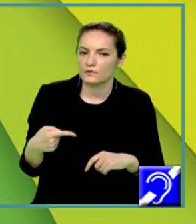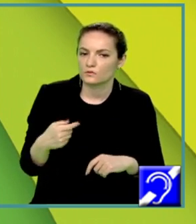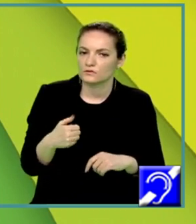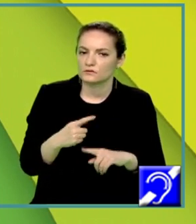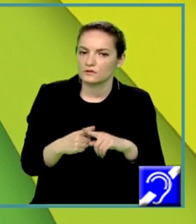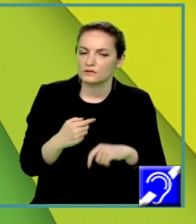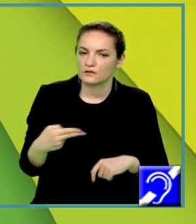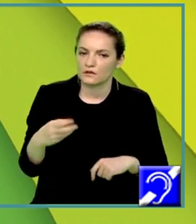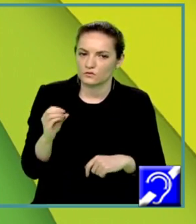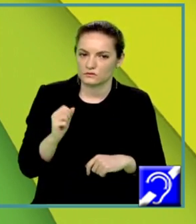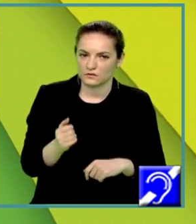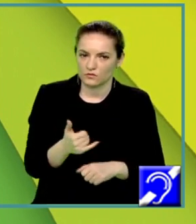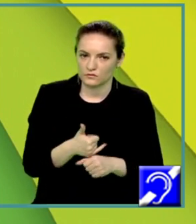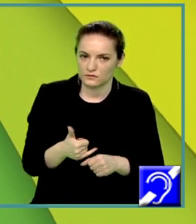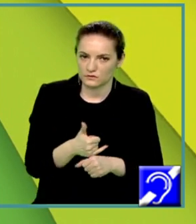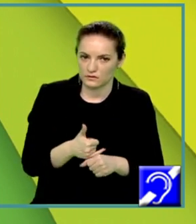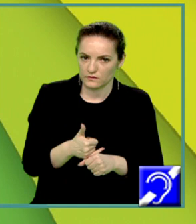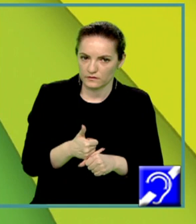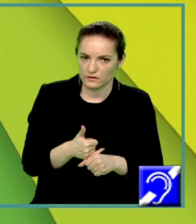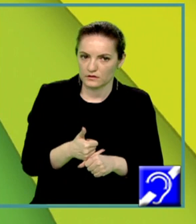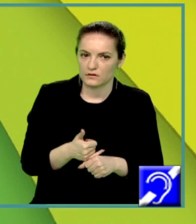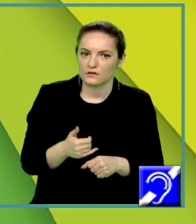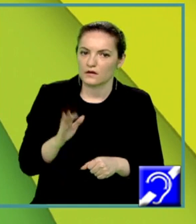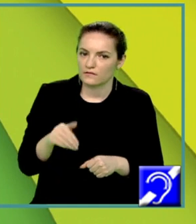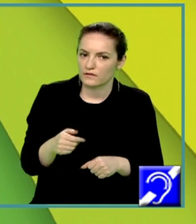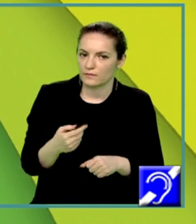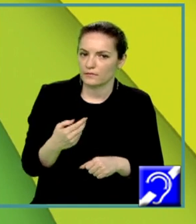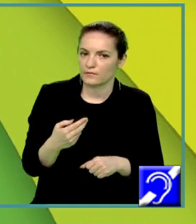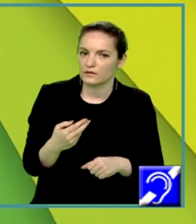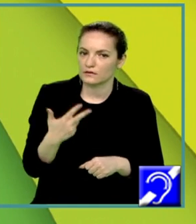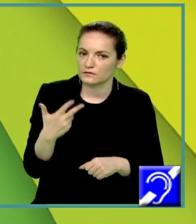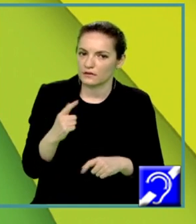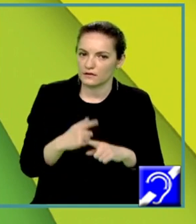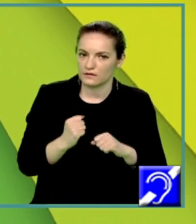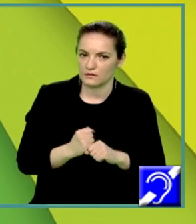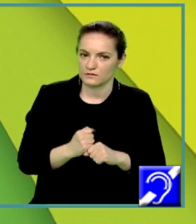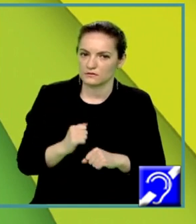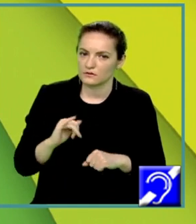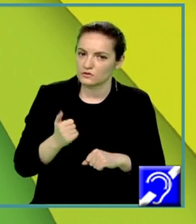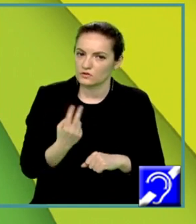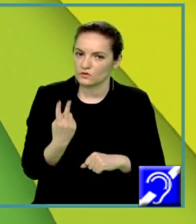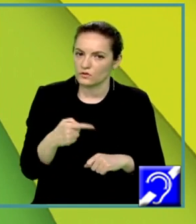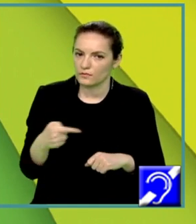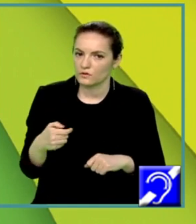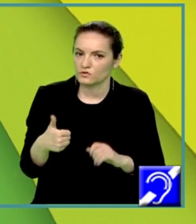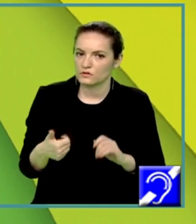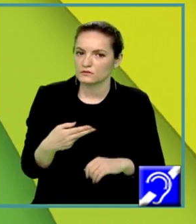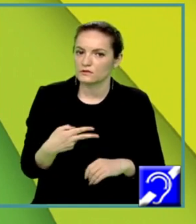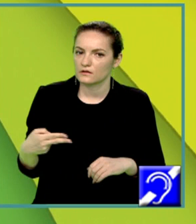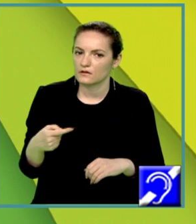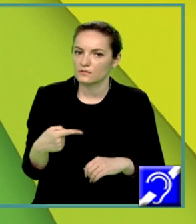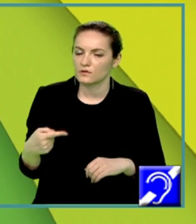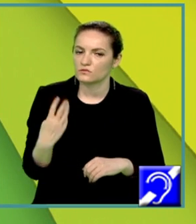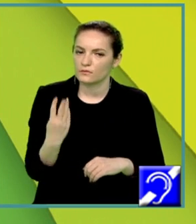Observăm că 4x minus x este egal cu 3x și 2 minus 6 este egal cu minus 4